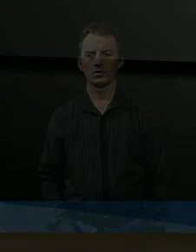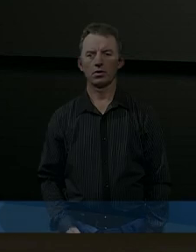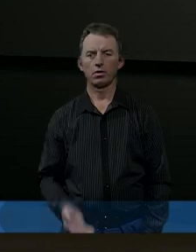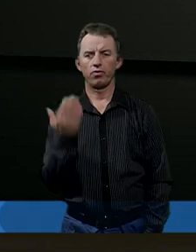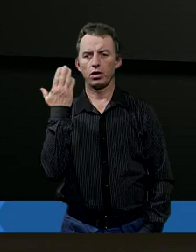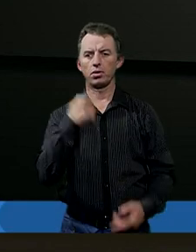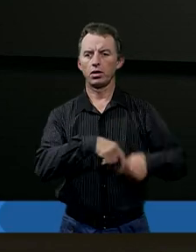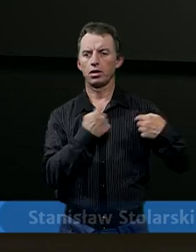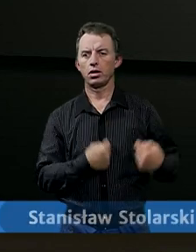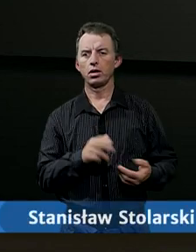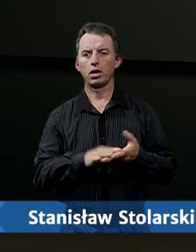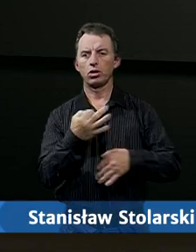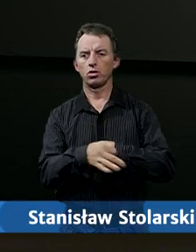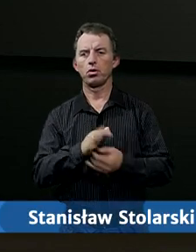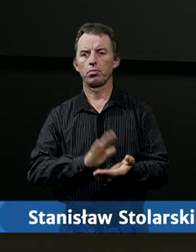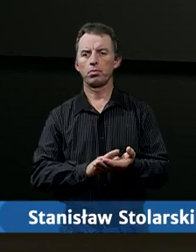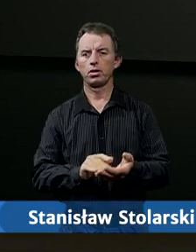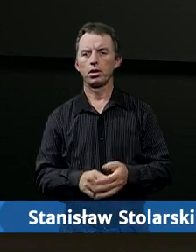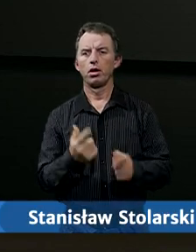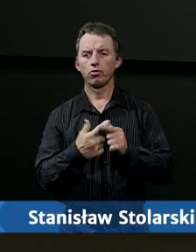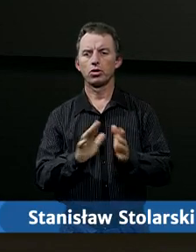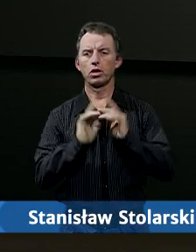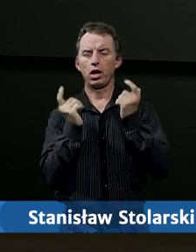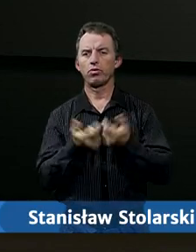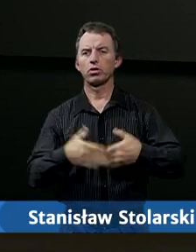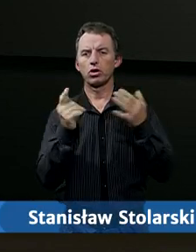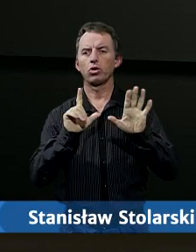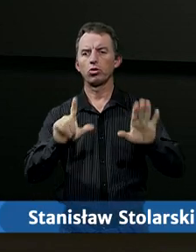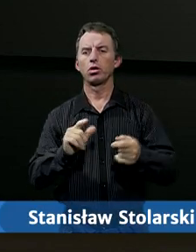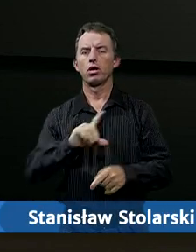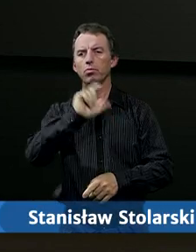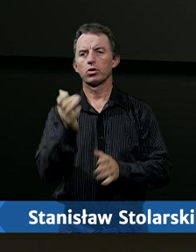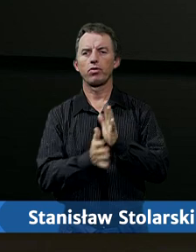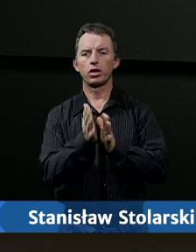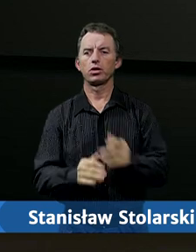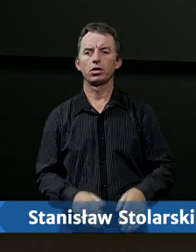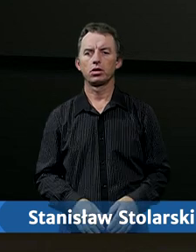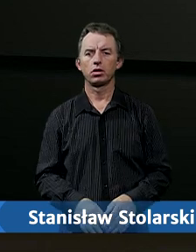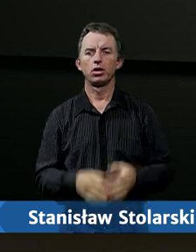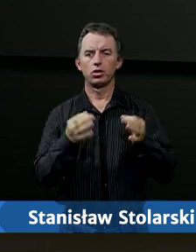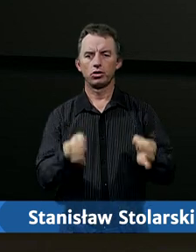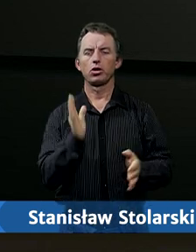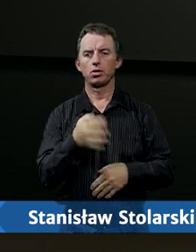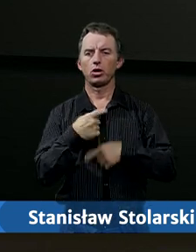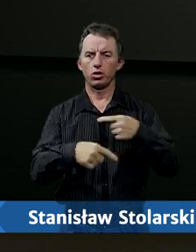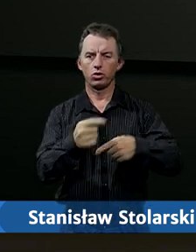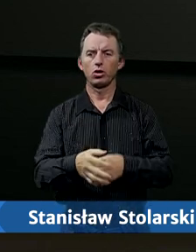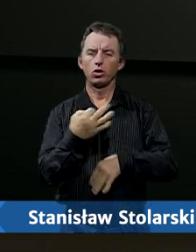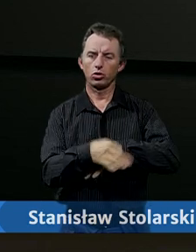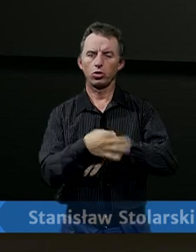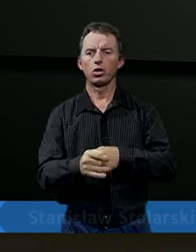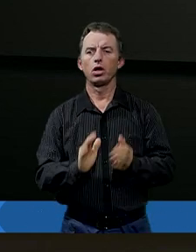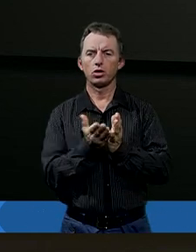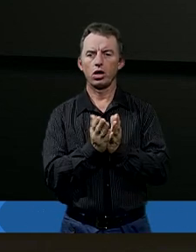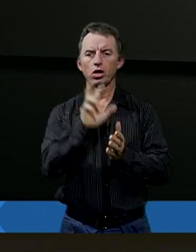Witamy serdecznie na Studium Biblii w Kościele Adwentystów Dnia Siódmego w Podkowie Leśnej. Dzisiaj będziemy kontynuować Studium